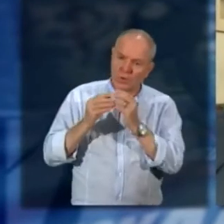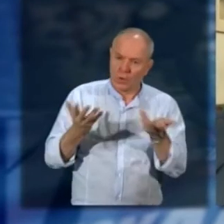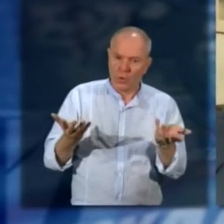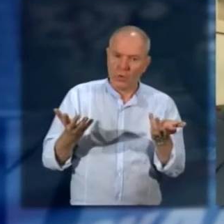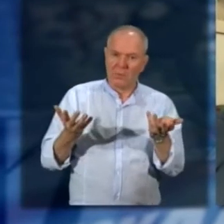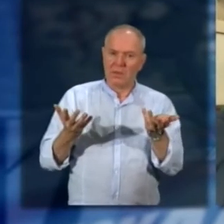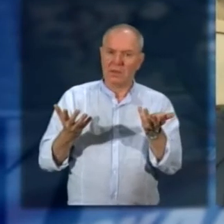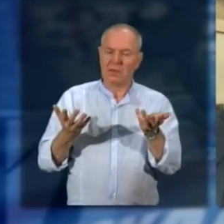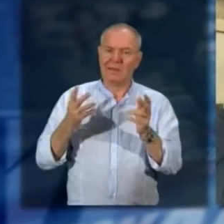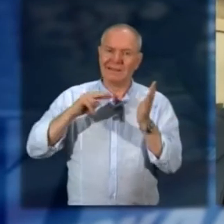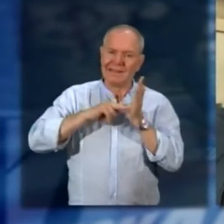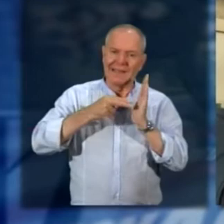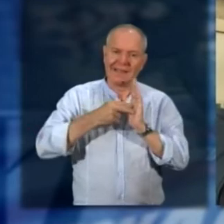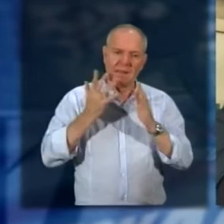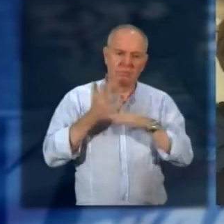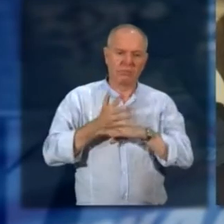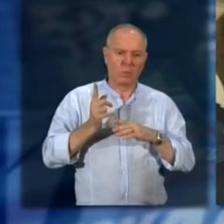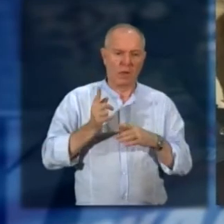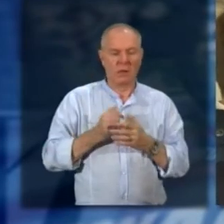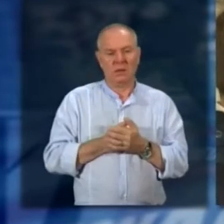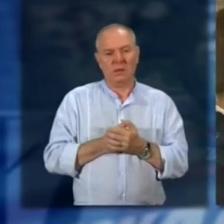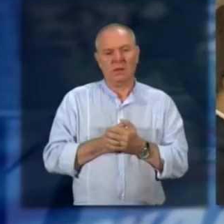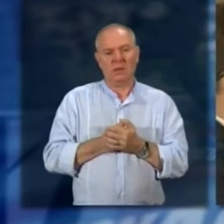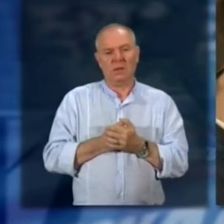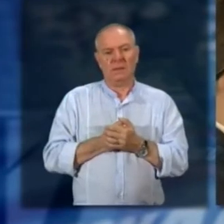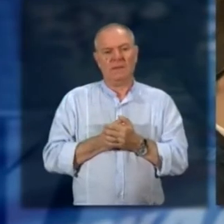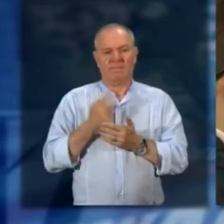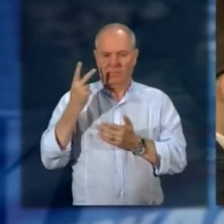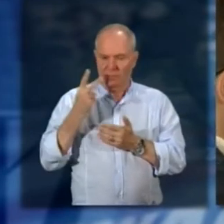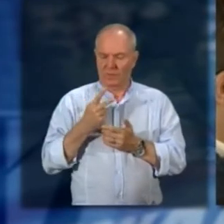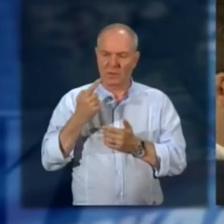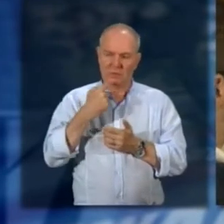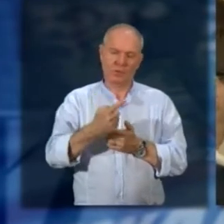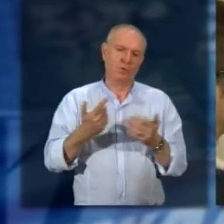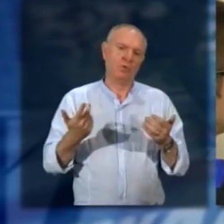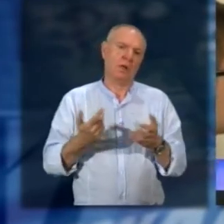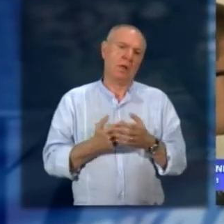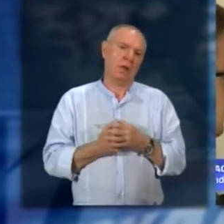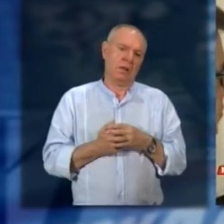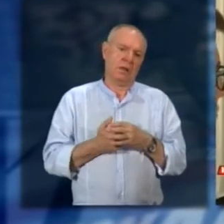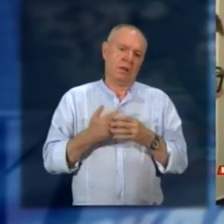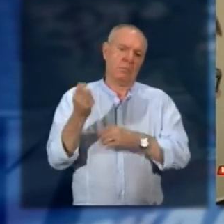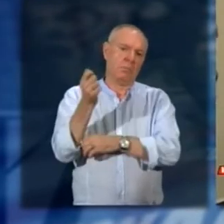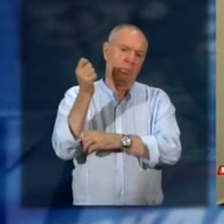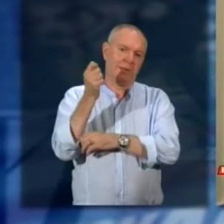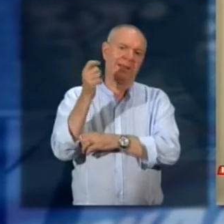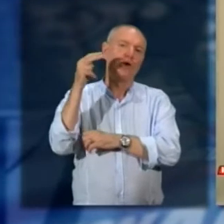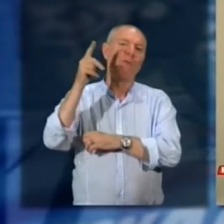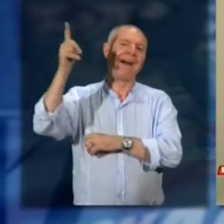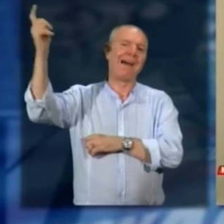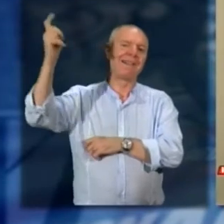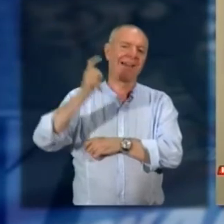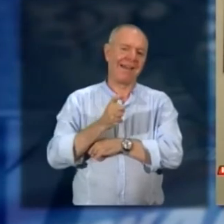che cosa sono gli interventi in programma? Stamattina c'è stato un intervento dei vigili del fuoco di Novara che